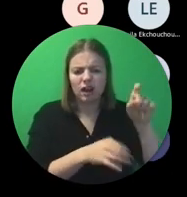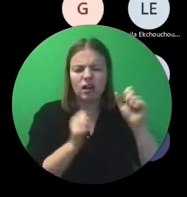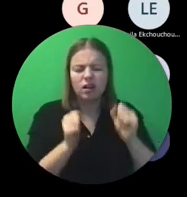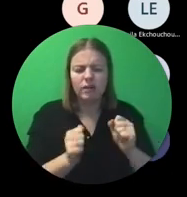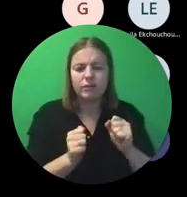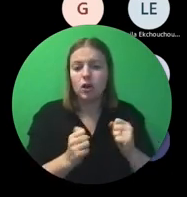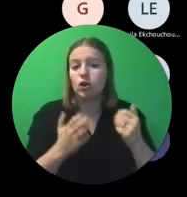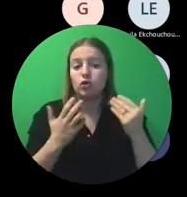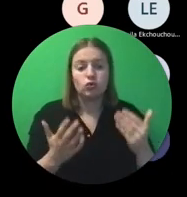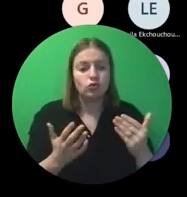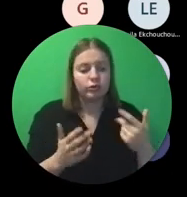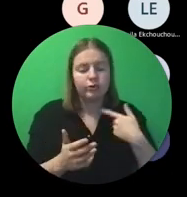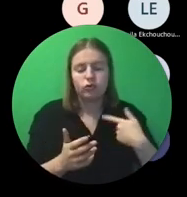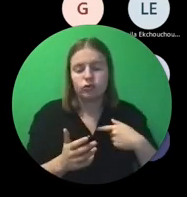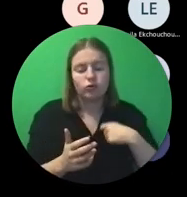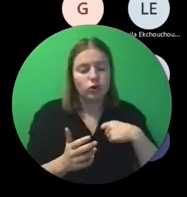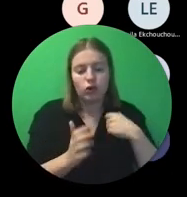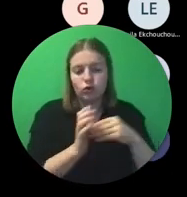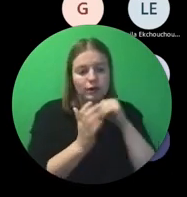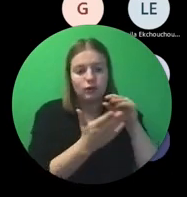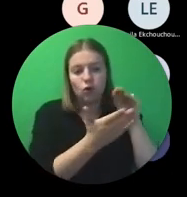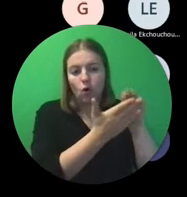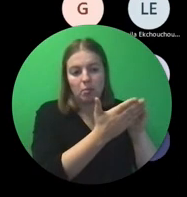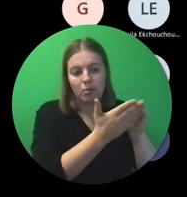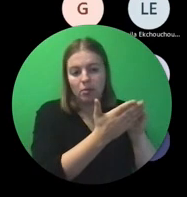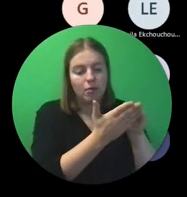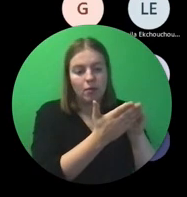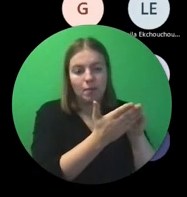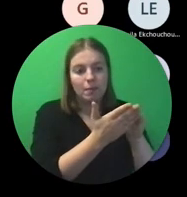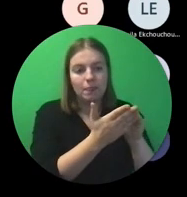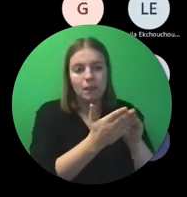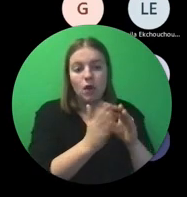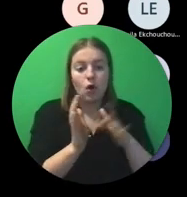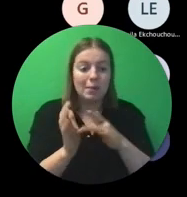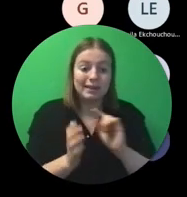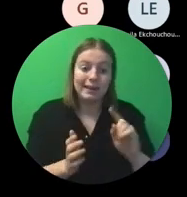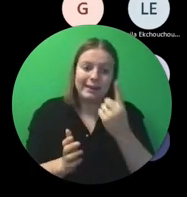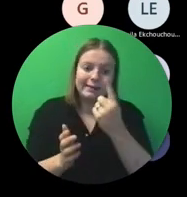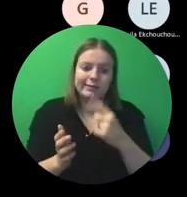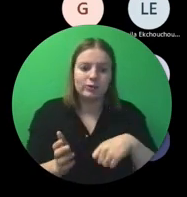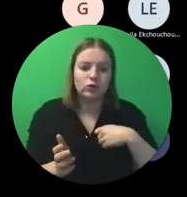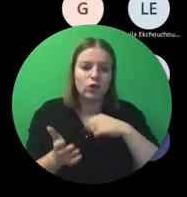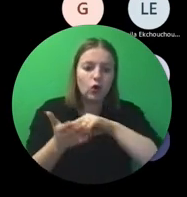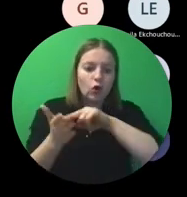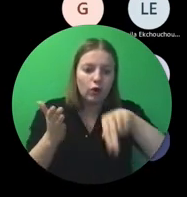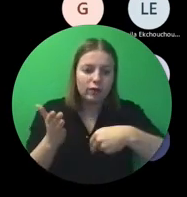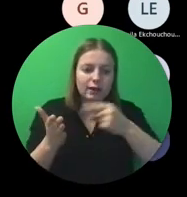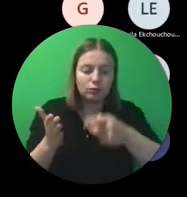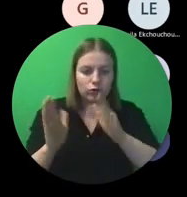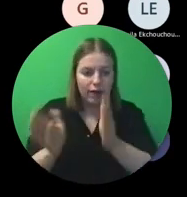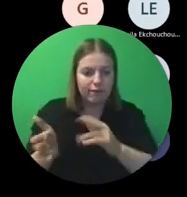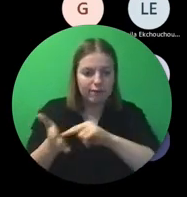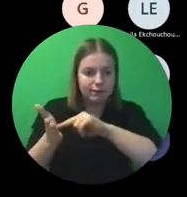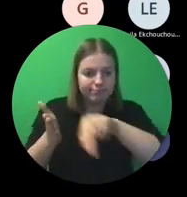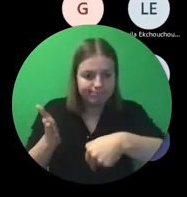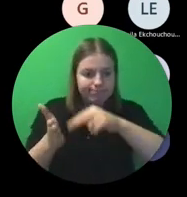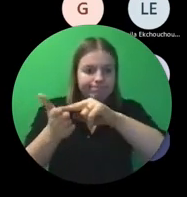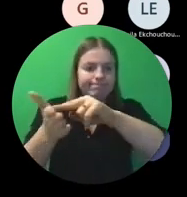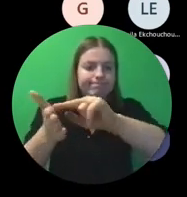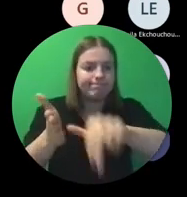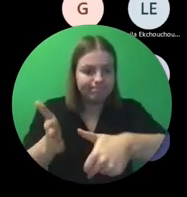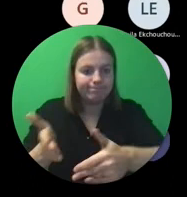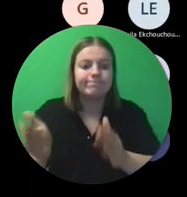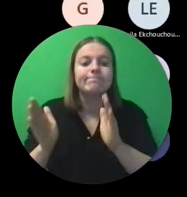Dat gaat er nu uiteraard nog niet staan. Want sowieso moet het contract eerst gesloten zijn, met andere horen, ondertekend door beide